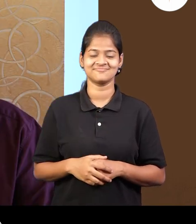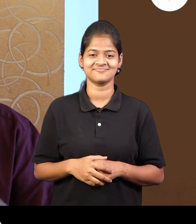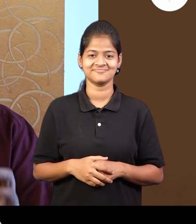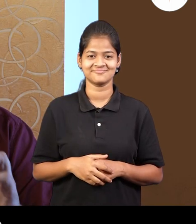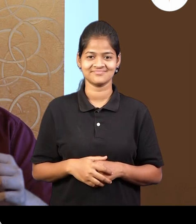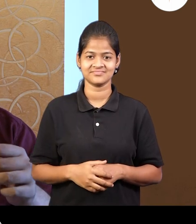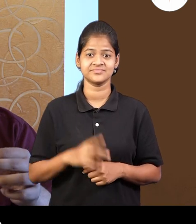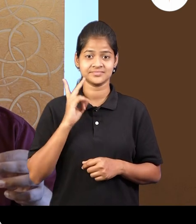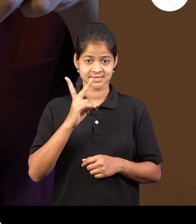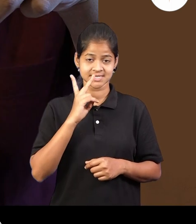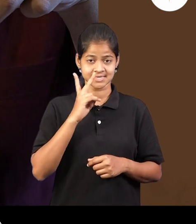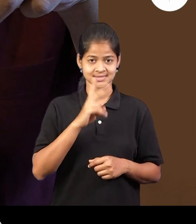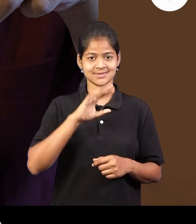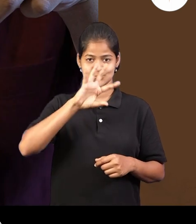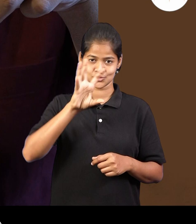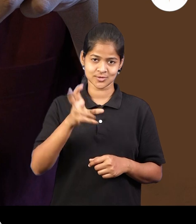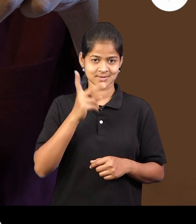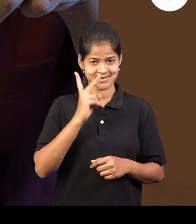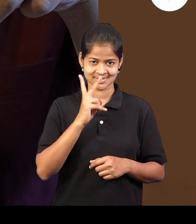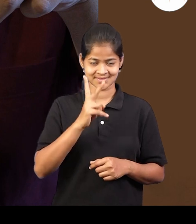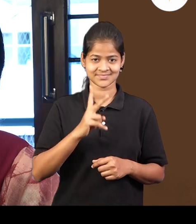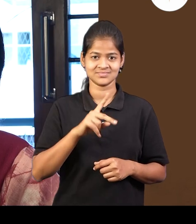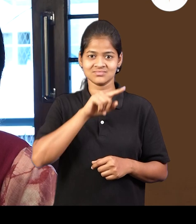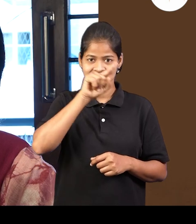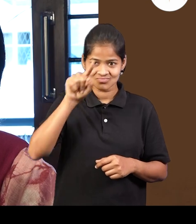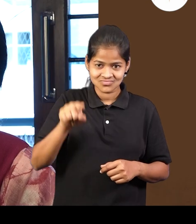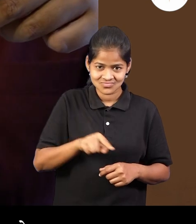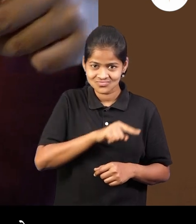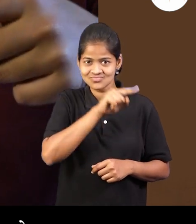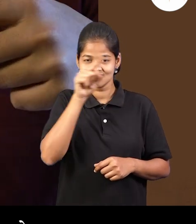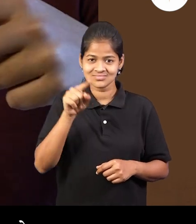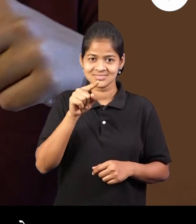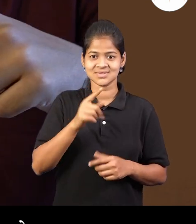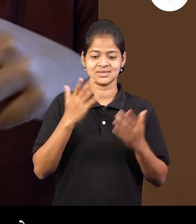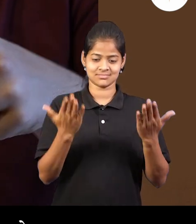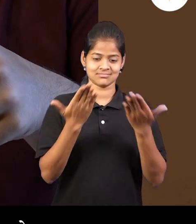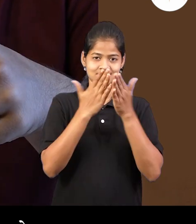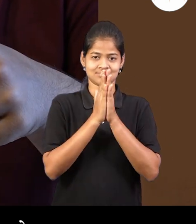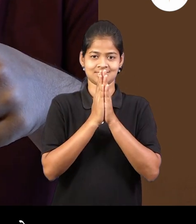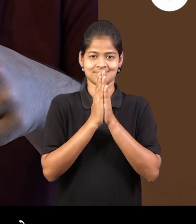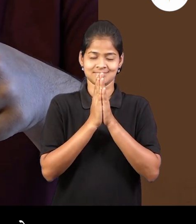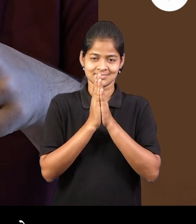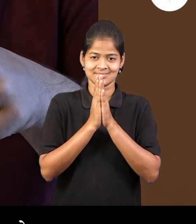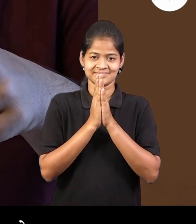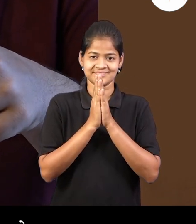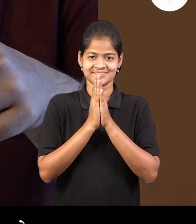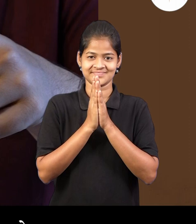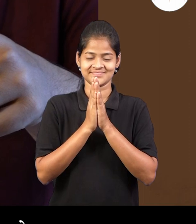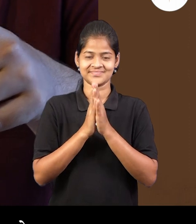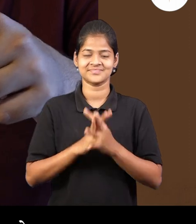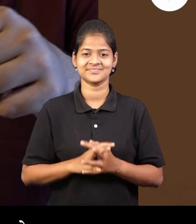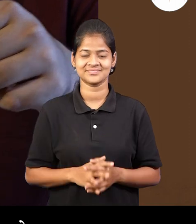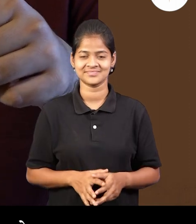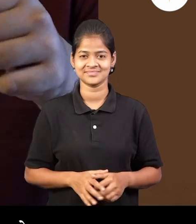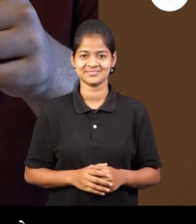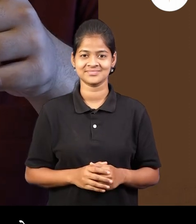हाँ हे बाग, हे वरतियू हाँ, अथा हे मी अस अरधा करतो